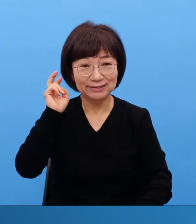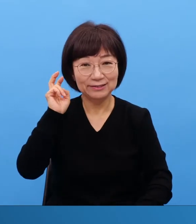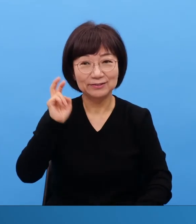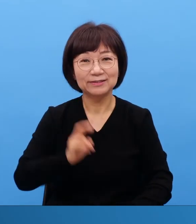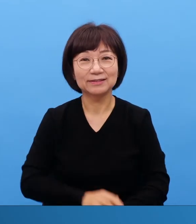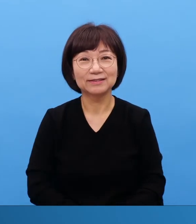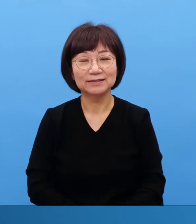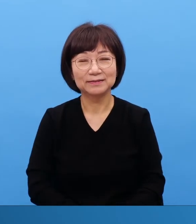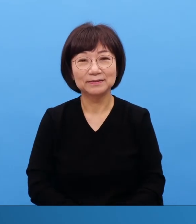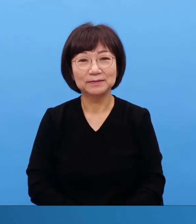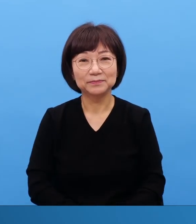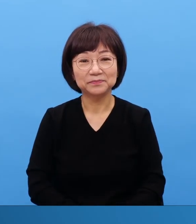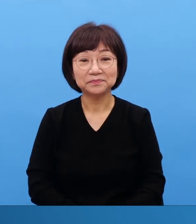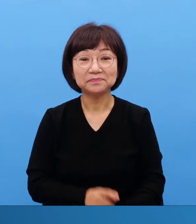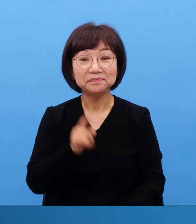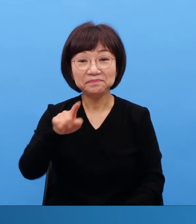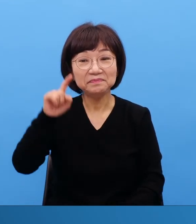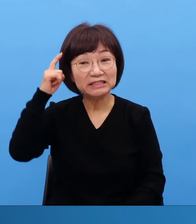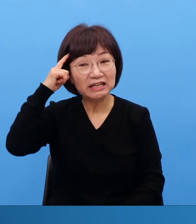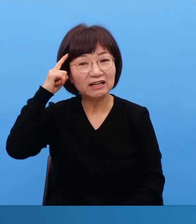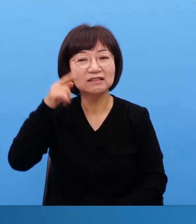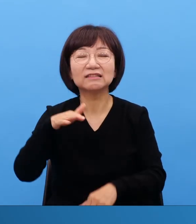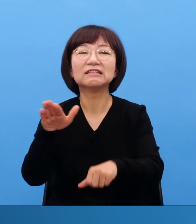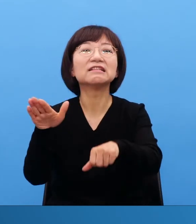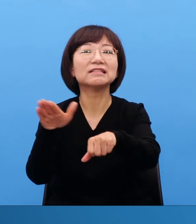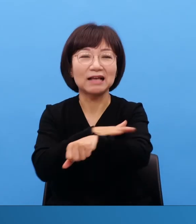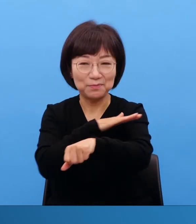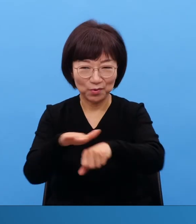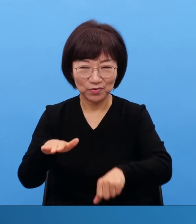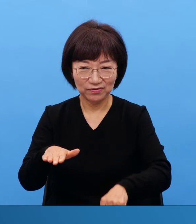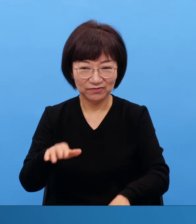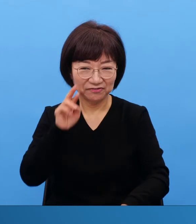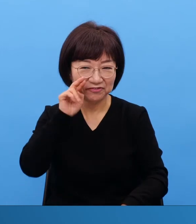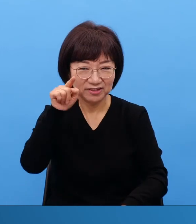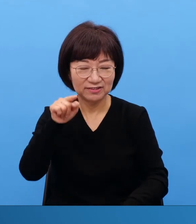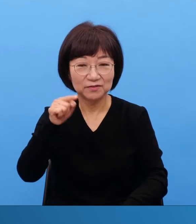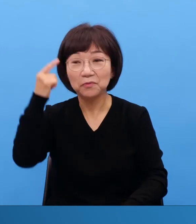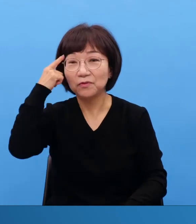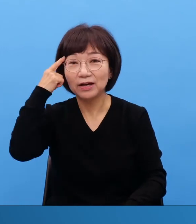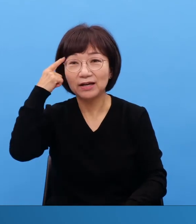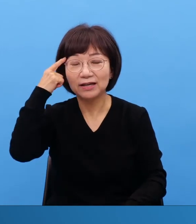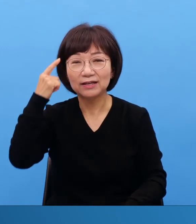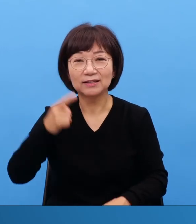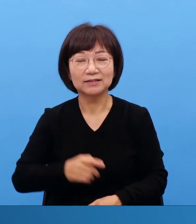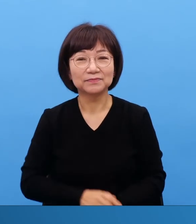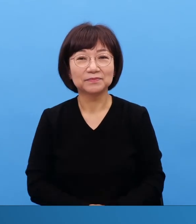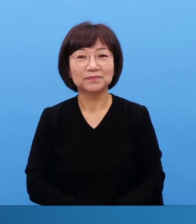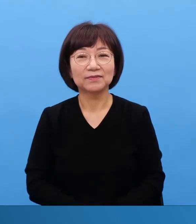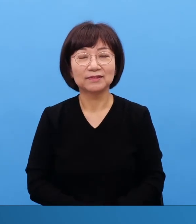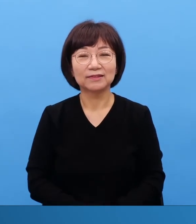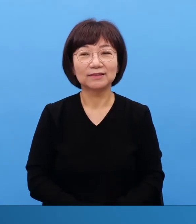그게 틀린 거라 이 말이에요 그러면 세계보호를 못해요 그 의미의 심부름